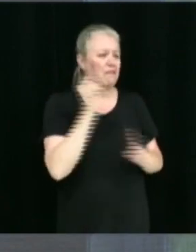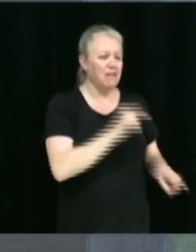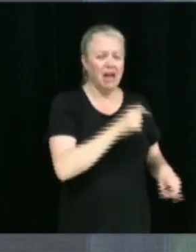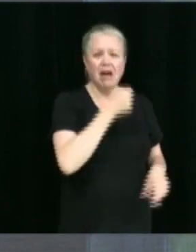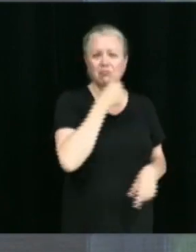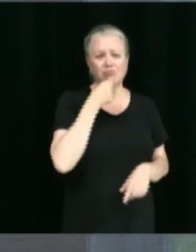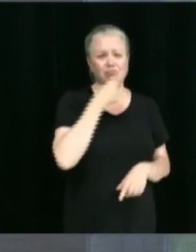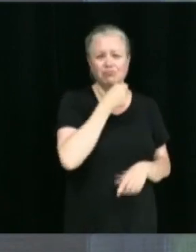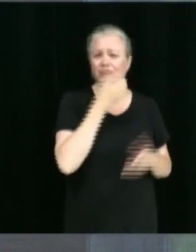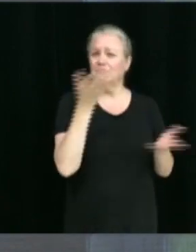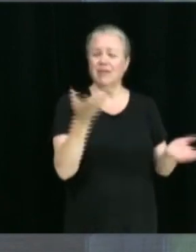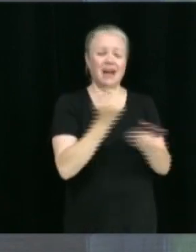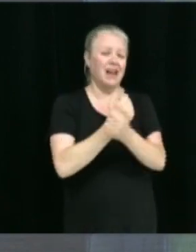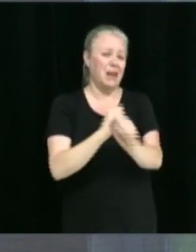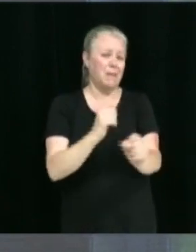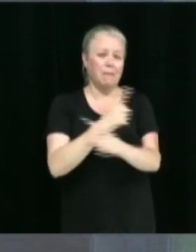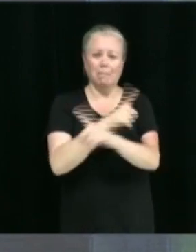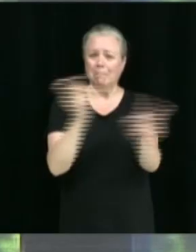libre à tous.